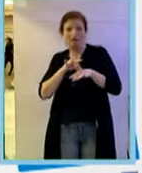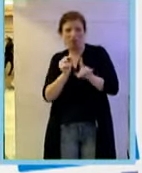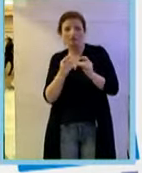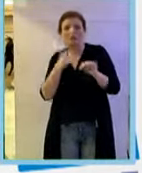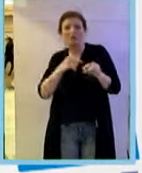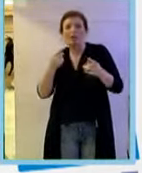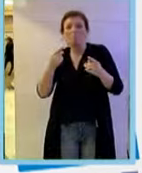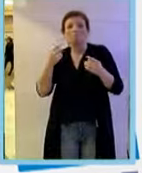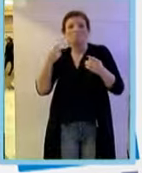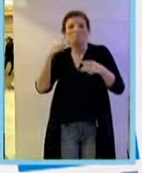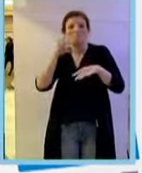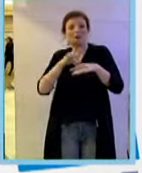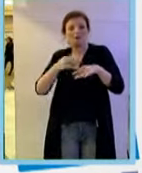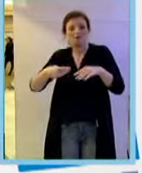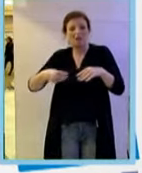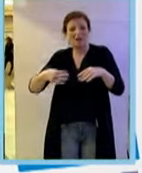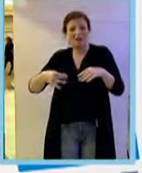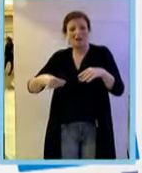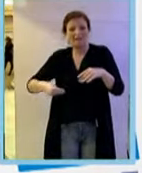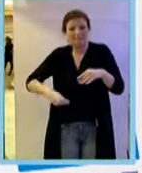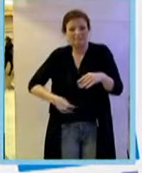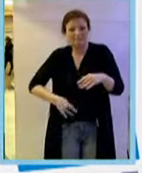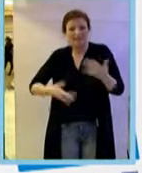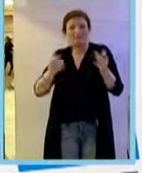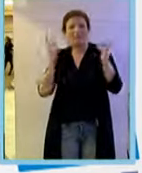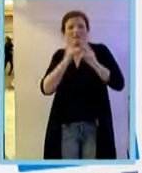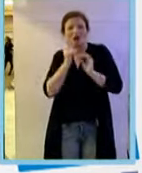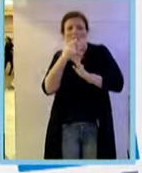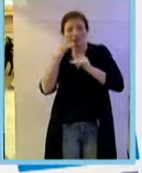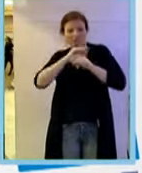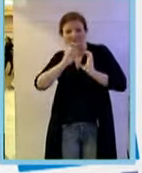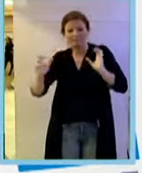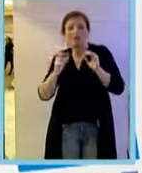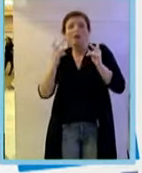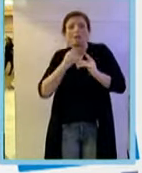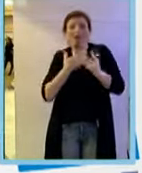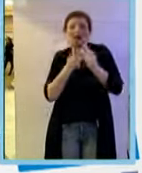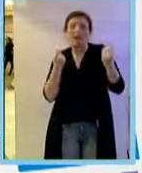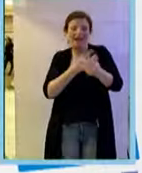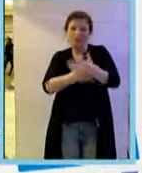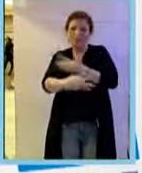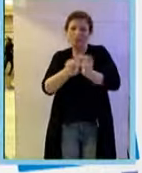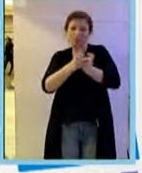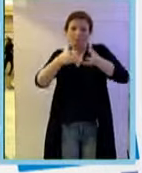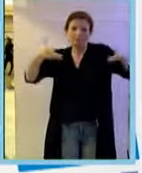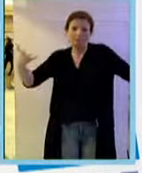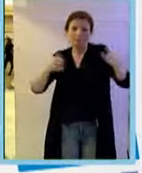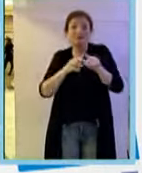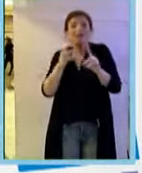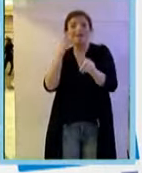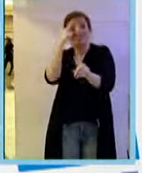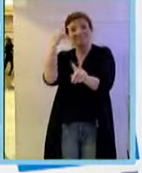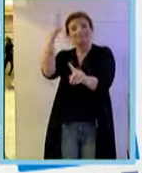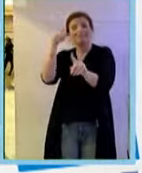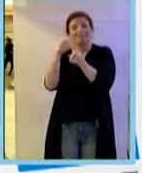diabetica e in altre patologie, che ovviamente sono caratterizzate da ampia prolifazione vascolare. Lui ha ipotizzato che